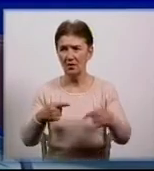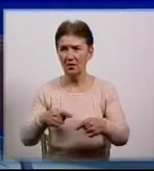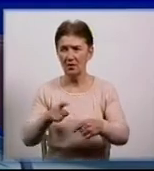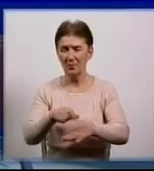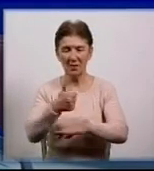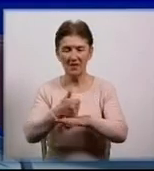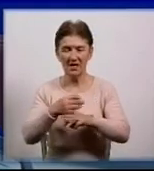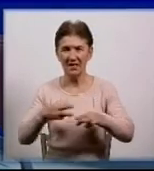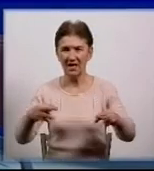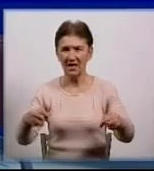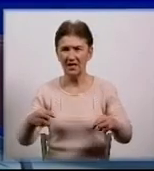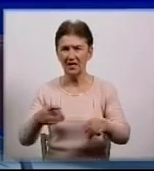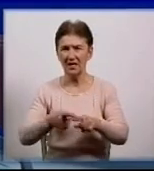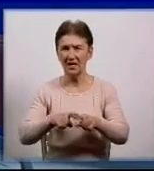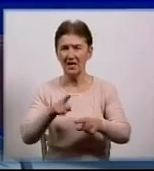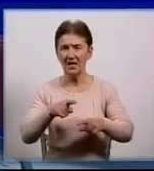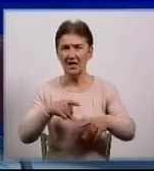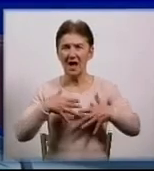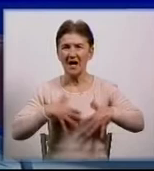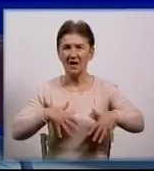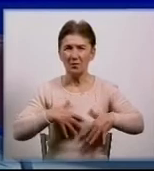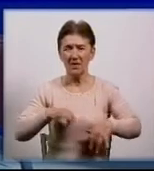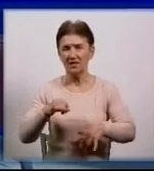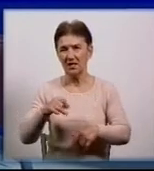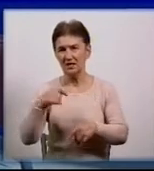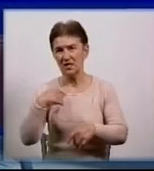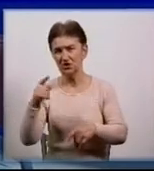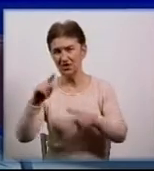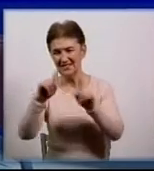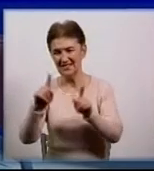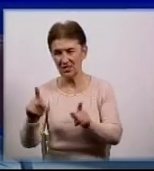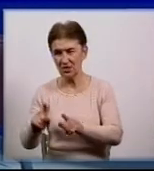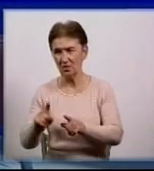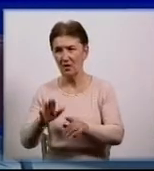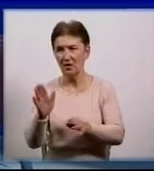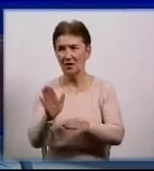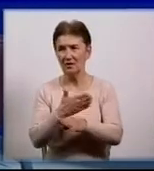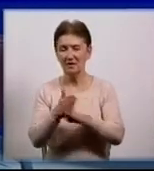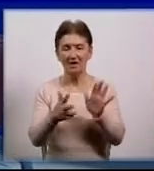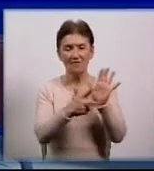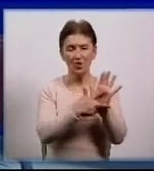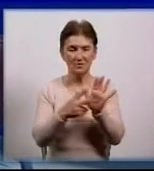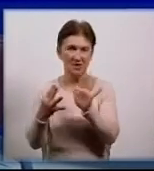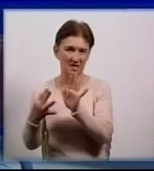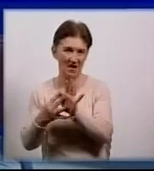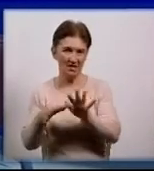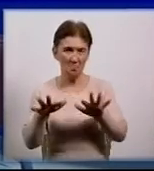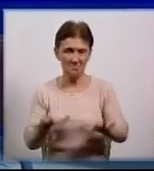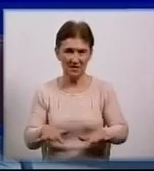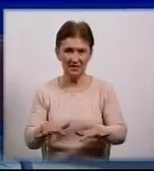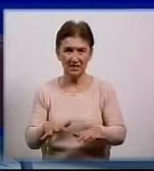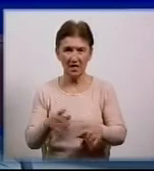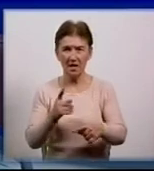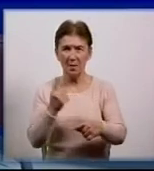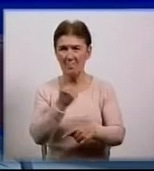-ліги у Львові зустрічалися Карпати та Кропивницька Зірка. Перед матчем команди ділили між собою 8 та 9 місця. Рахунок у матчі